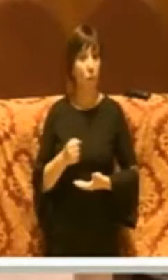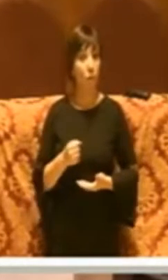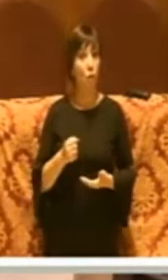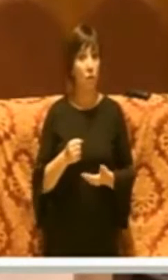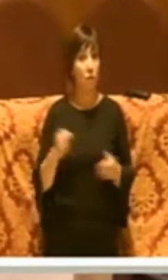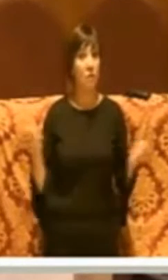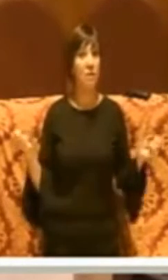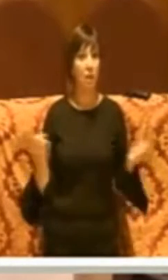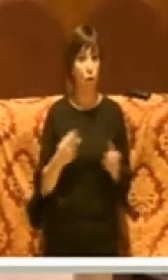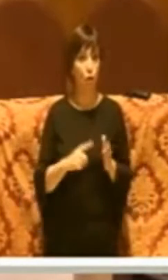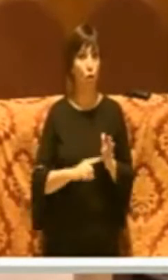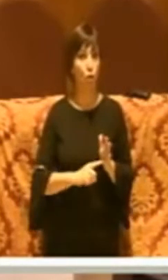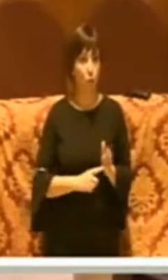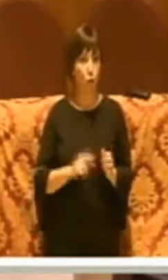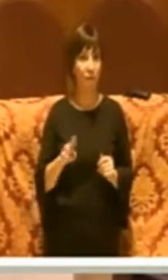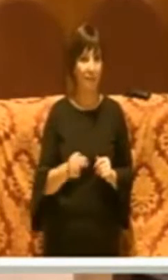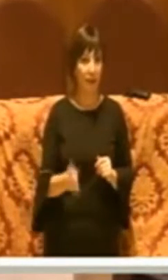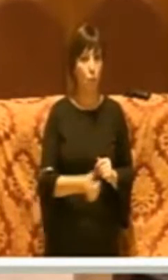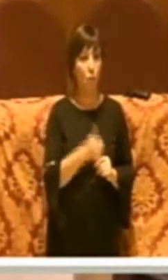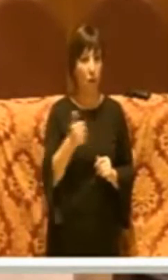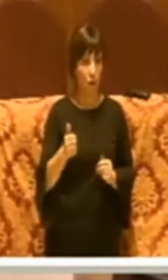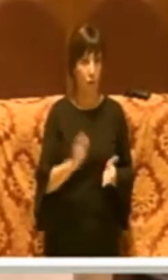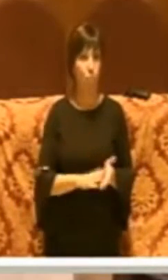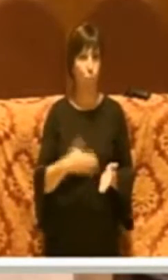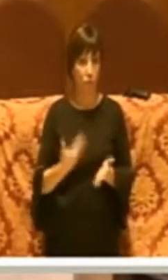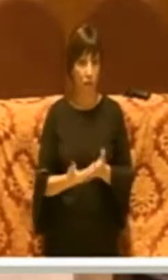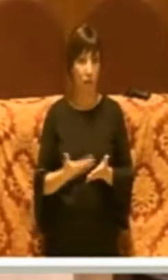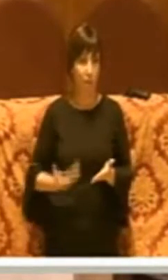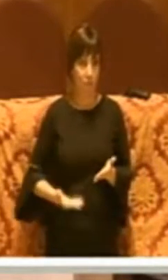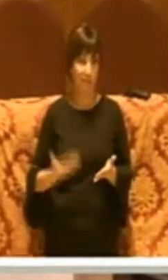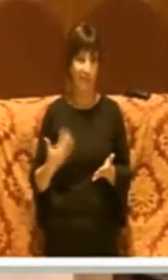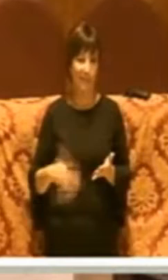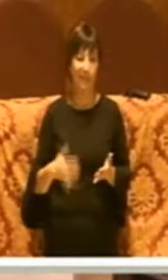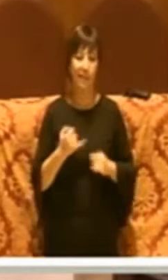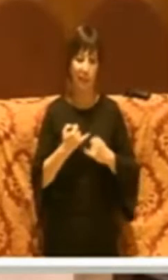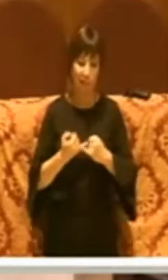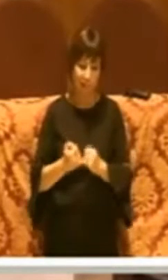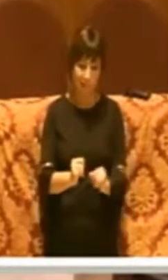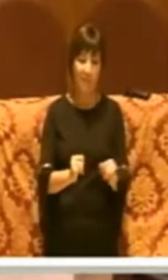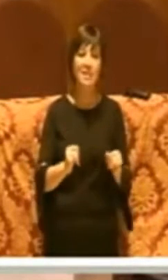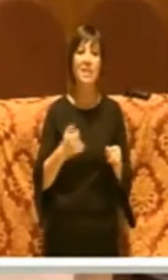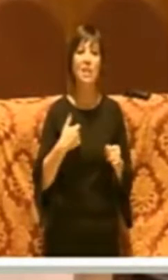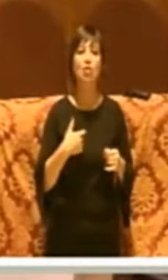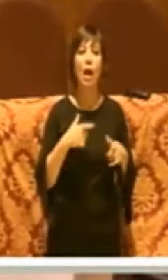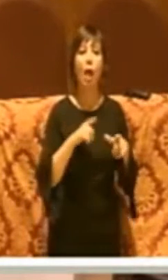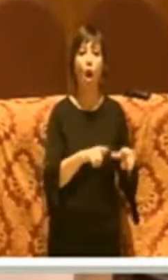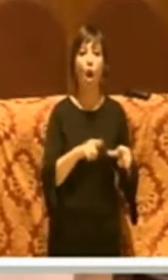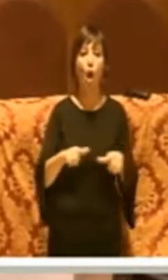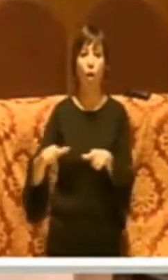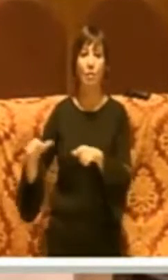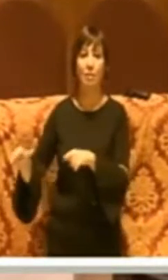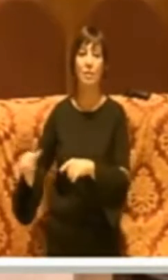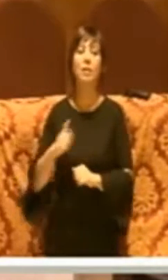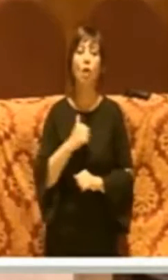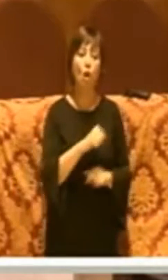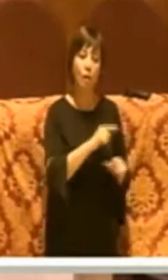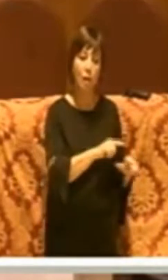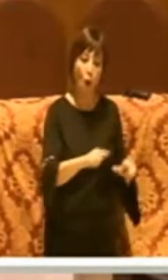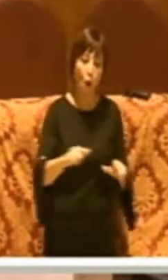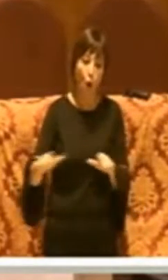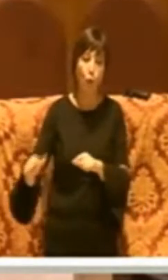18 milioni l'anno. La manutenzione ordinaria, ricordo, è divisa in lotti. Ogni lotto